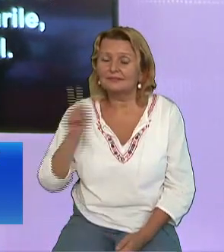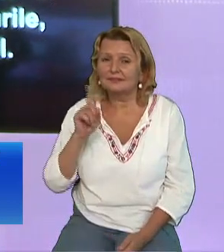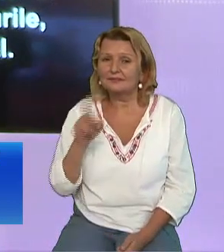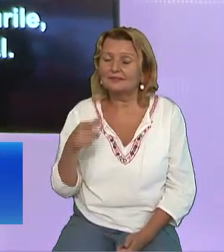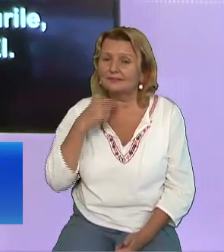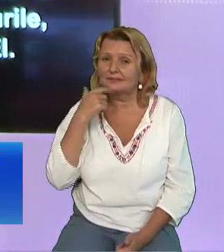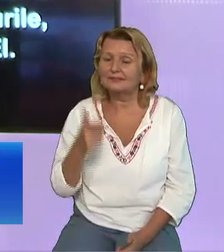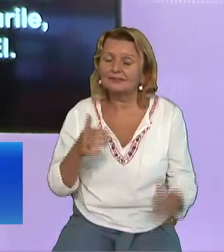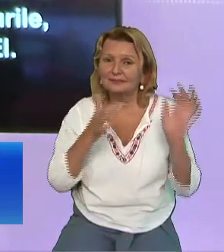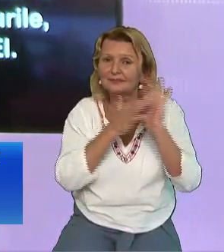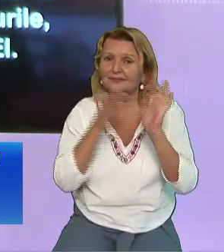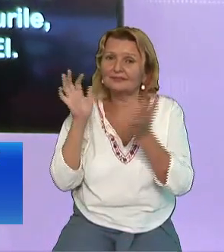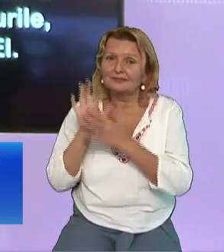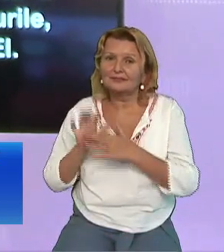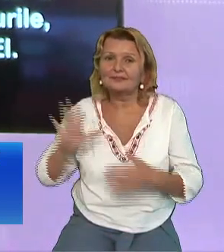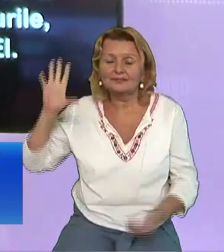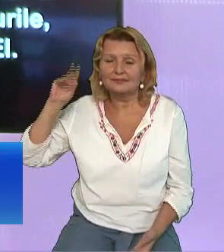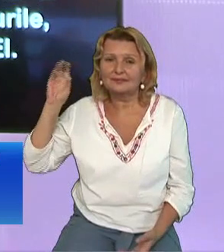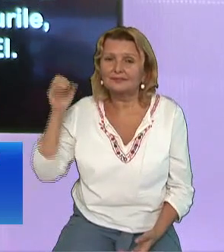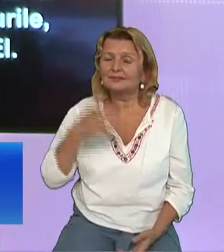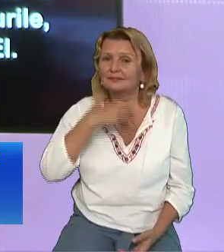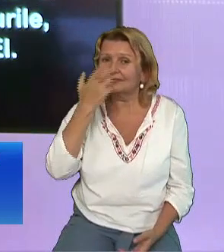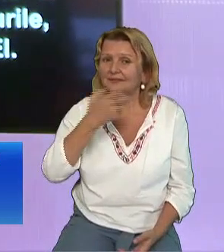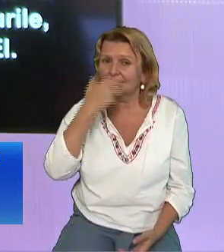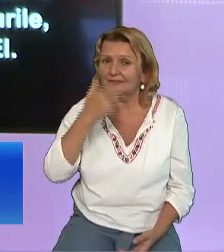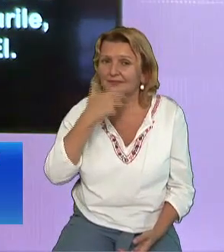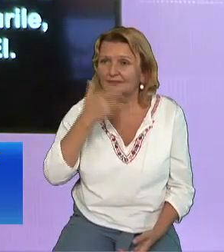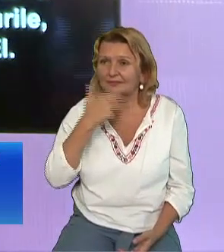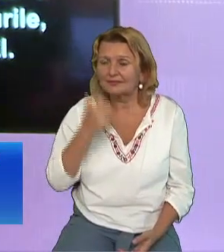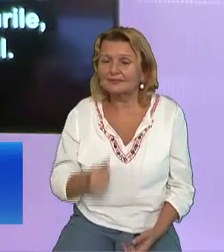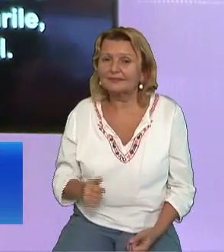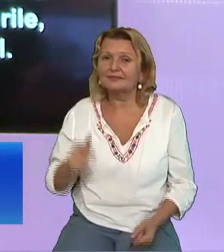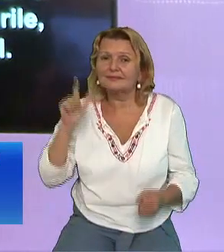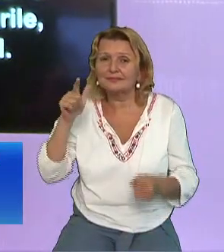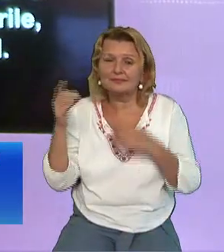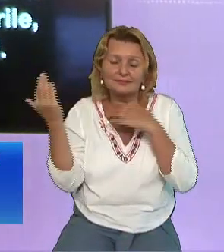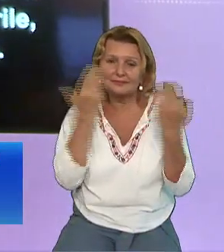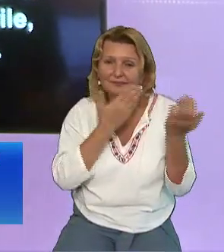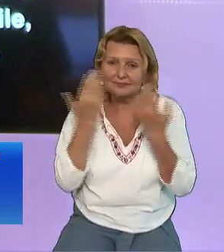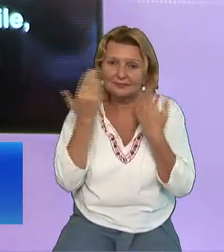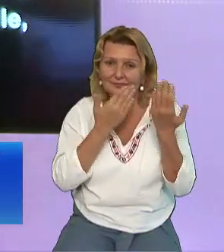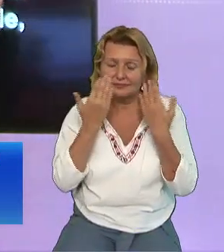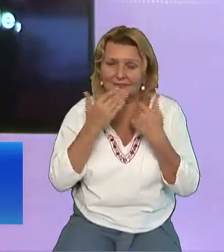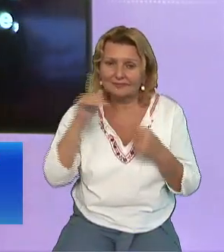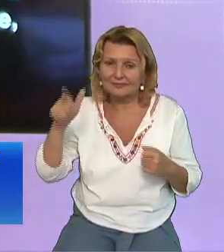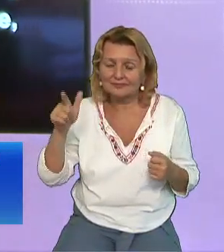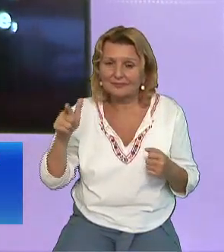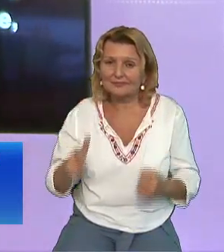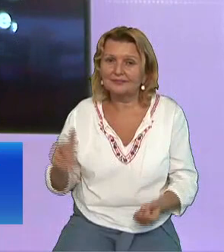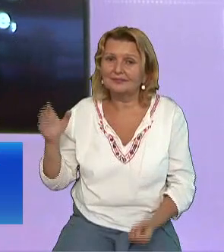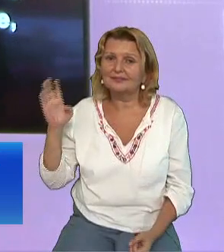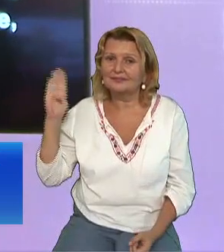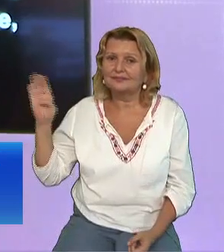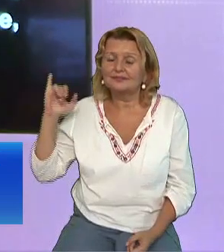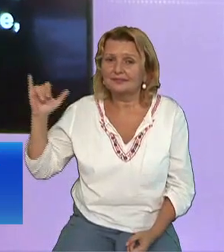ori În discursurile lui, următoarele cuvinte Voi cercetați Scripturile pentru că socotiți că în el aveți viață veșnică Dar tocmai